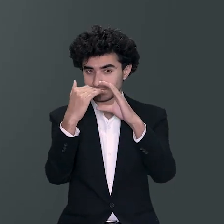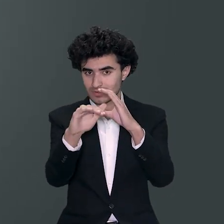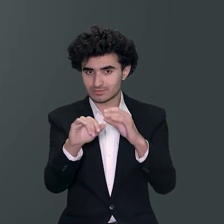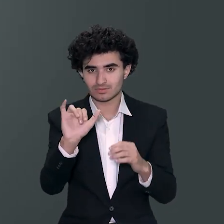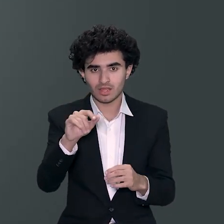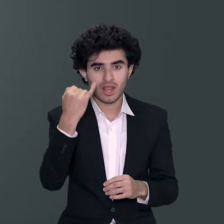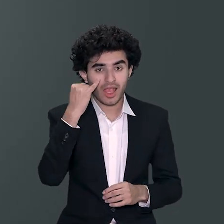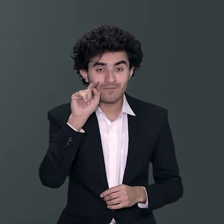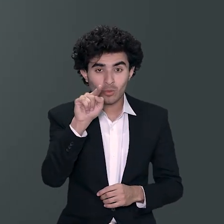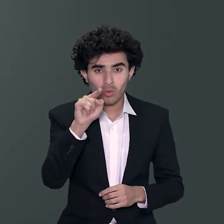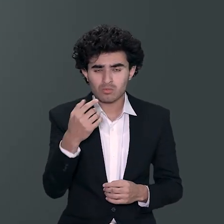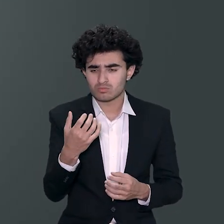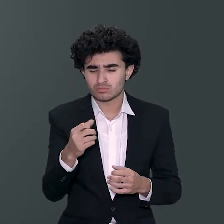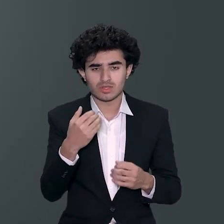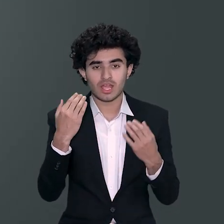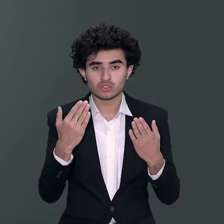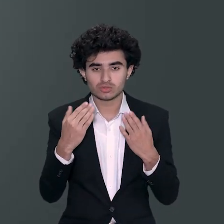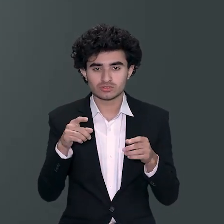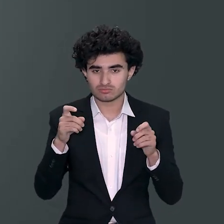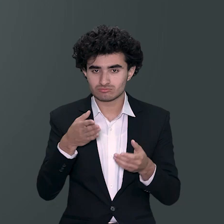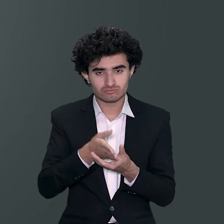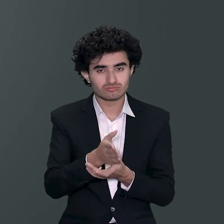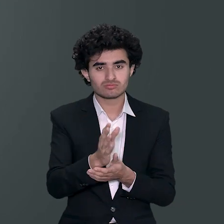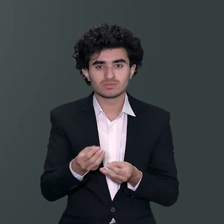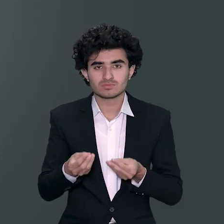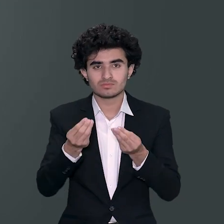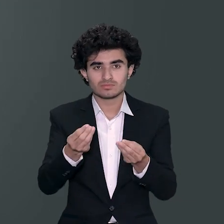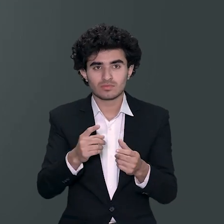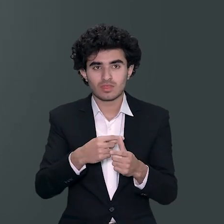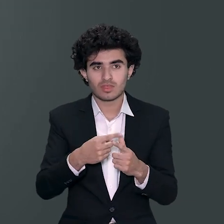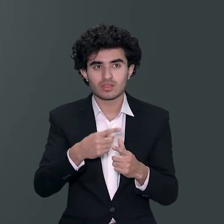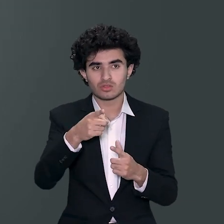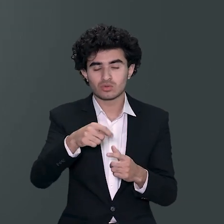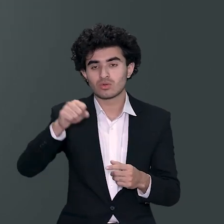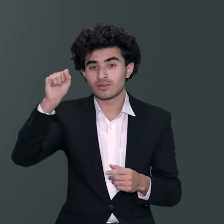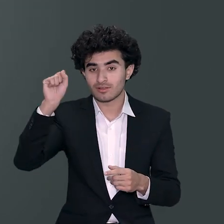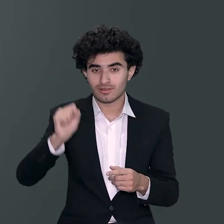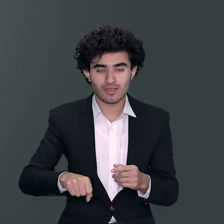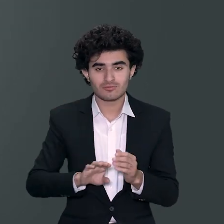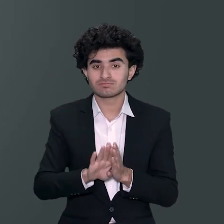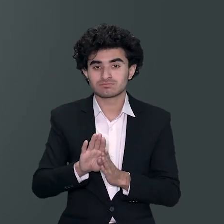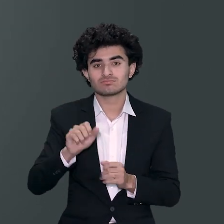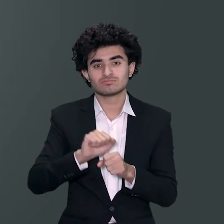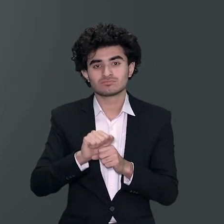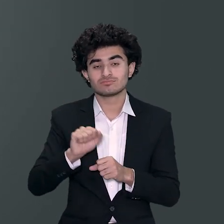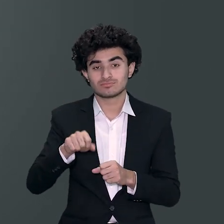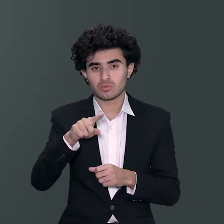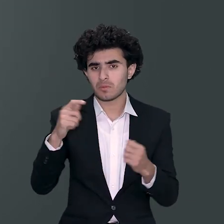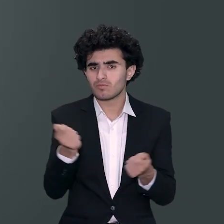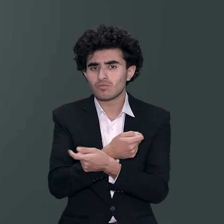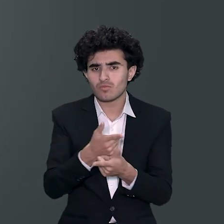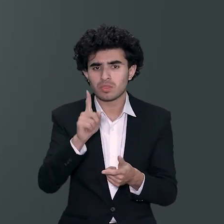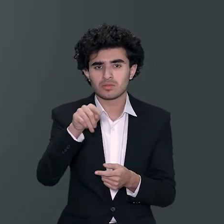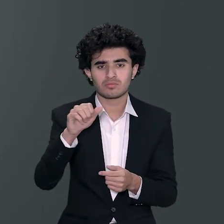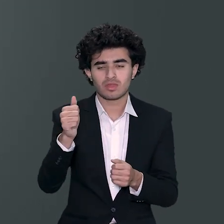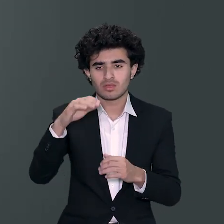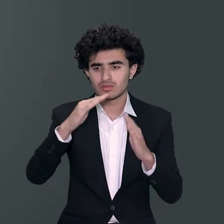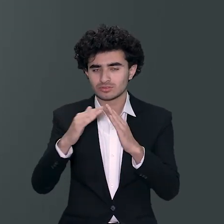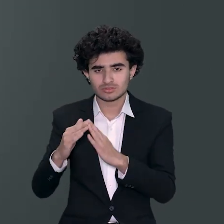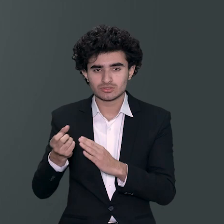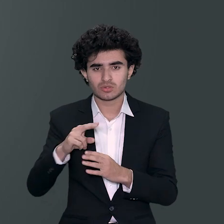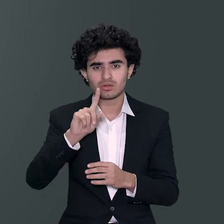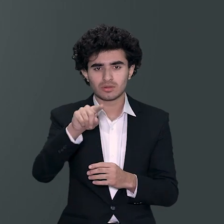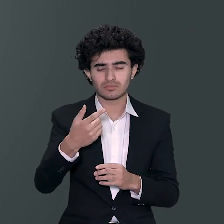ملتی ان تک یہ message deliver کیا جائے کہ اگر آپ کو بھی right form of education مل جائے تو you can do wonders